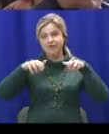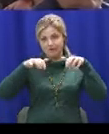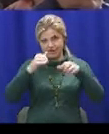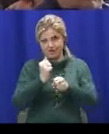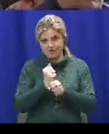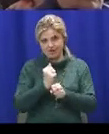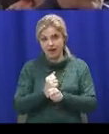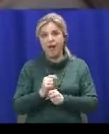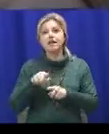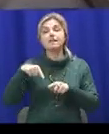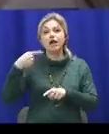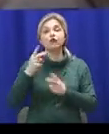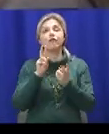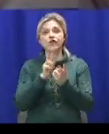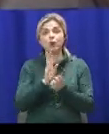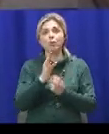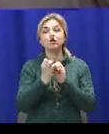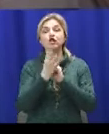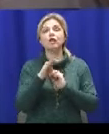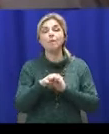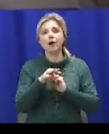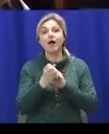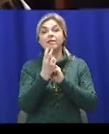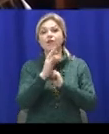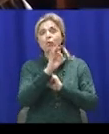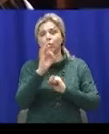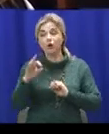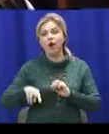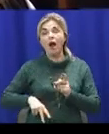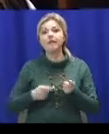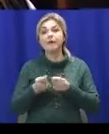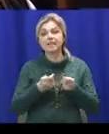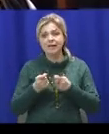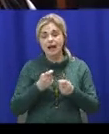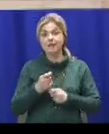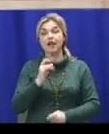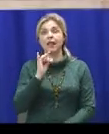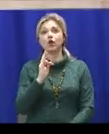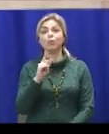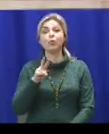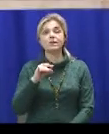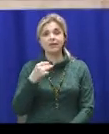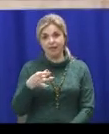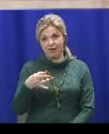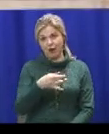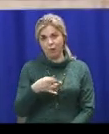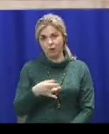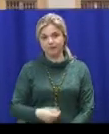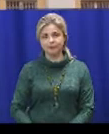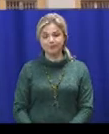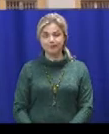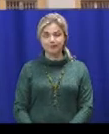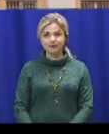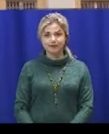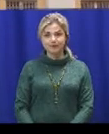Наступна така зустріч відбудеться 14 березня о 12.00 в адміністрації Інгульського району. Світлана Кльосова, Юлія Коскова, телевізійні